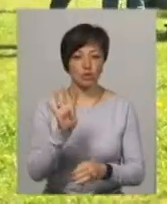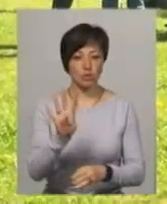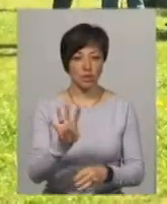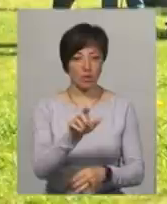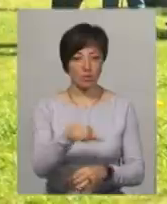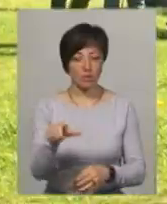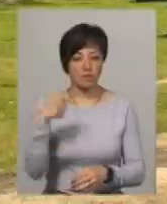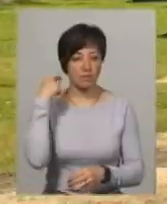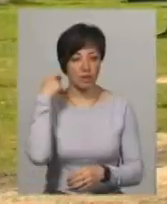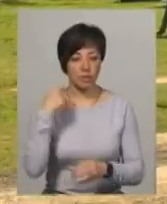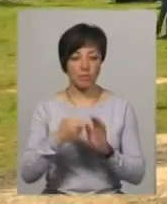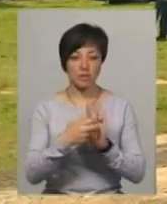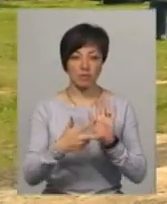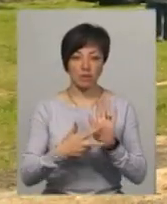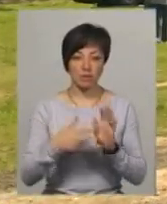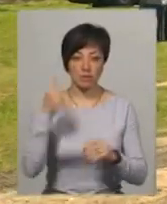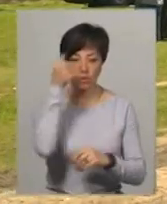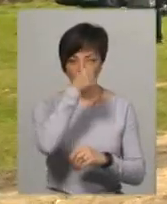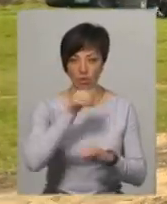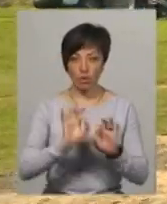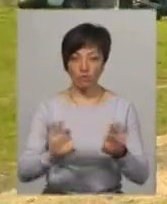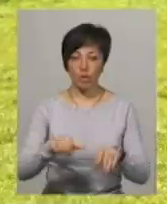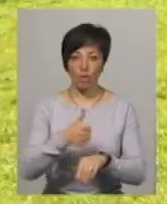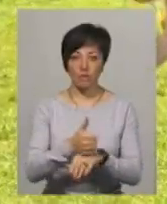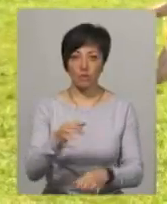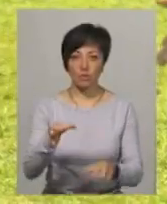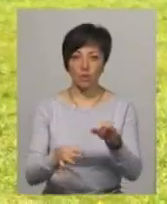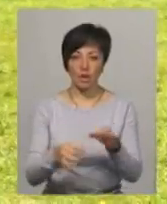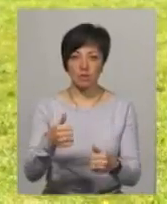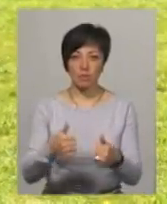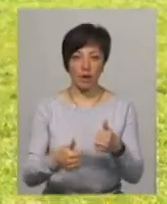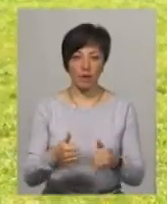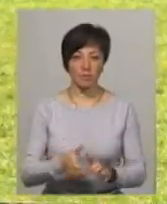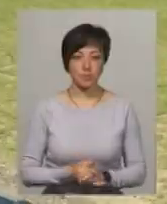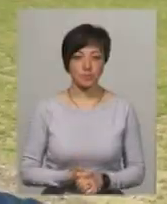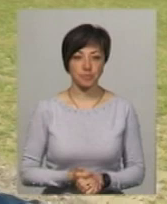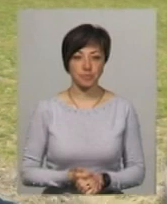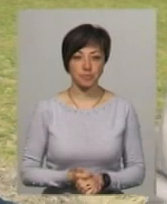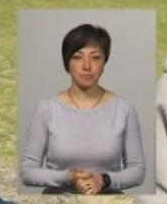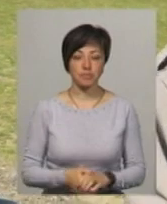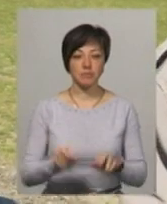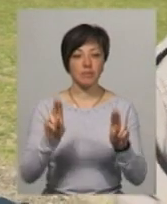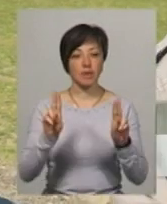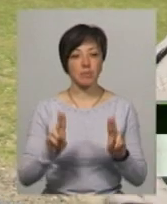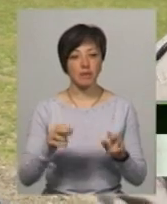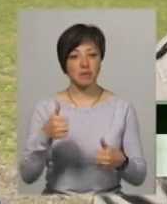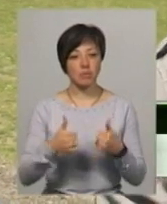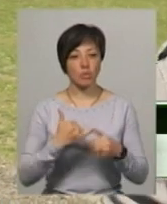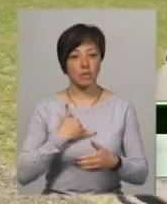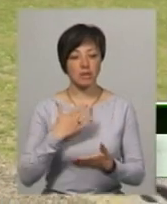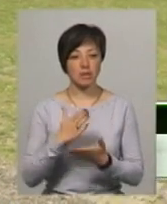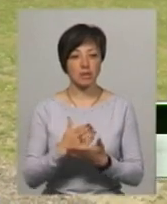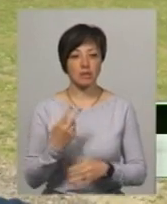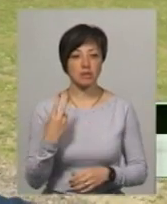учасники віком до 18 років. Розповідай головний суддя змагань – Яхонін Євген. У правилах змагань є два